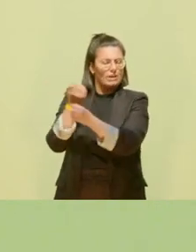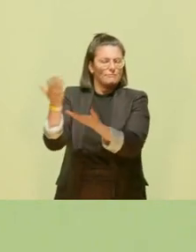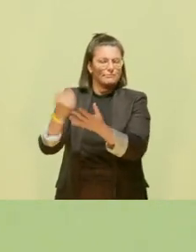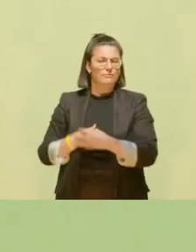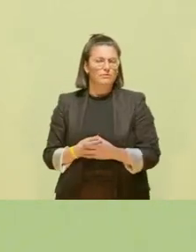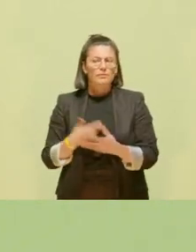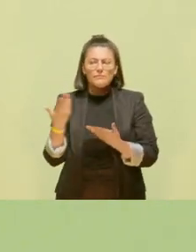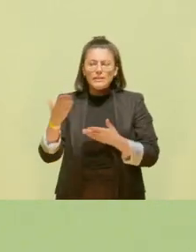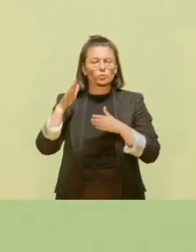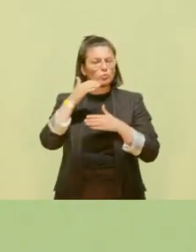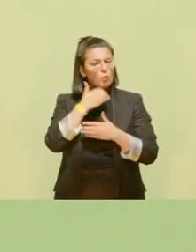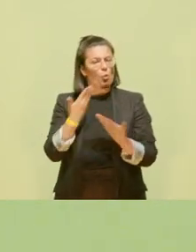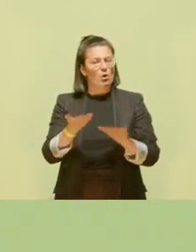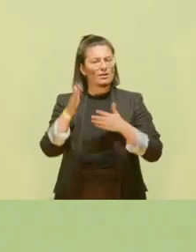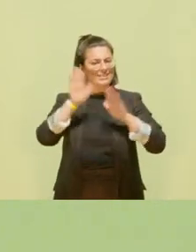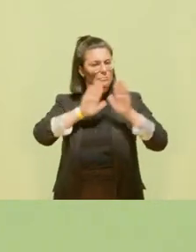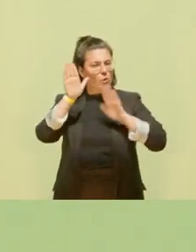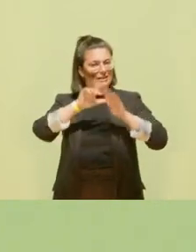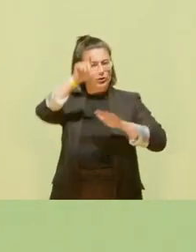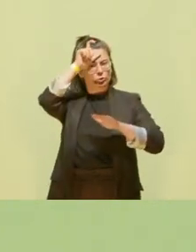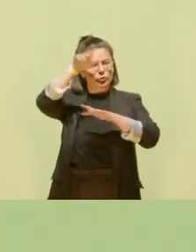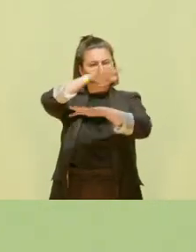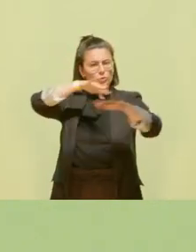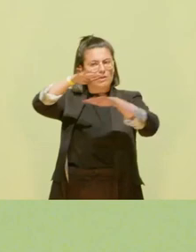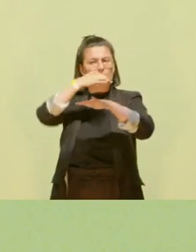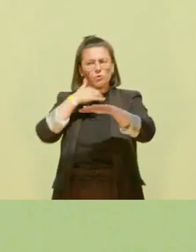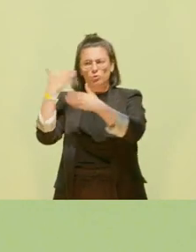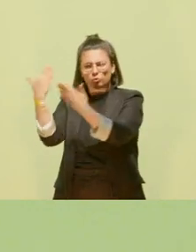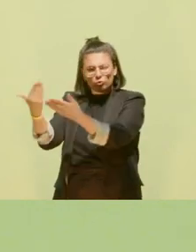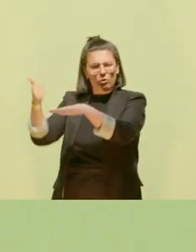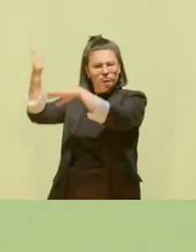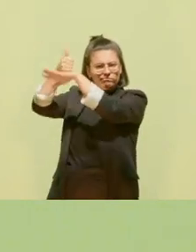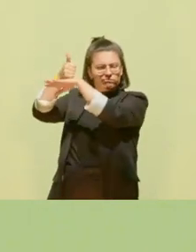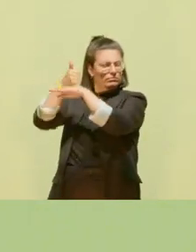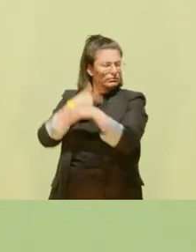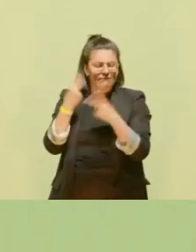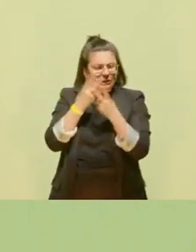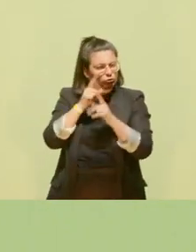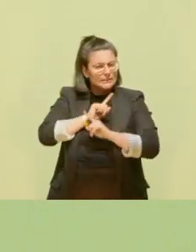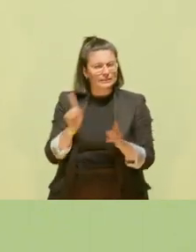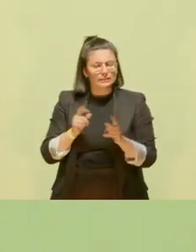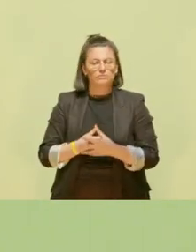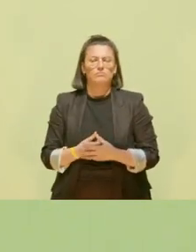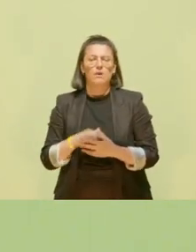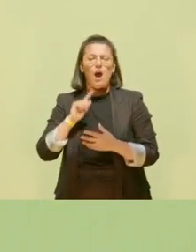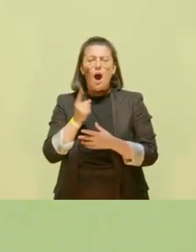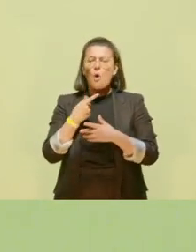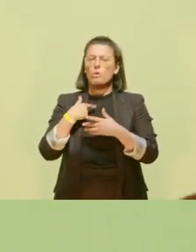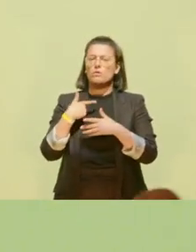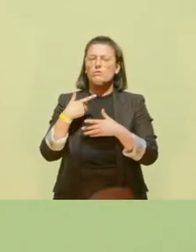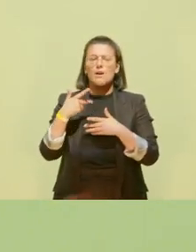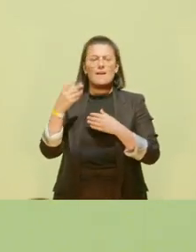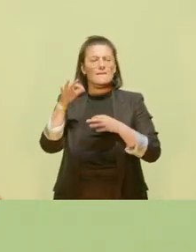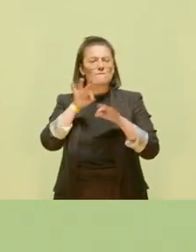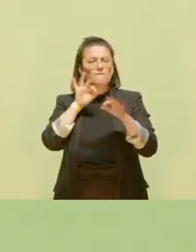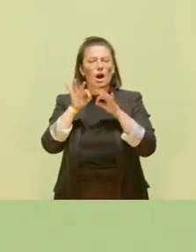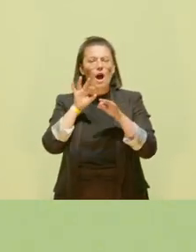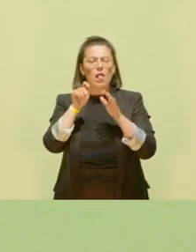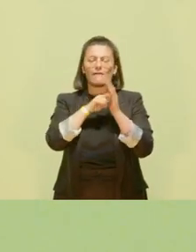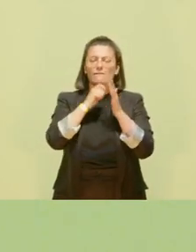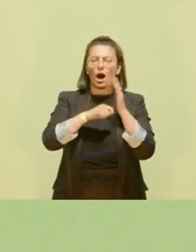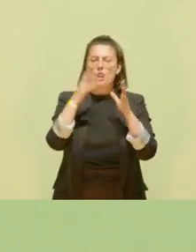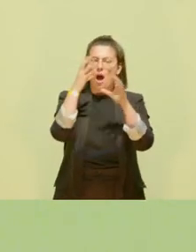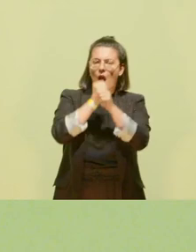die in einer Demokratie leben, dort eine Autokratie wählen. Und die Bilder vom Wahlabend, von den Autokorsos, von den Menschen,